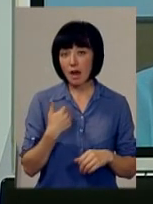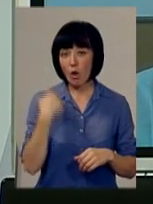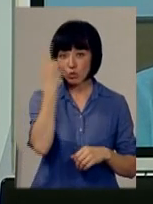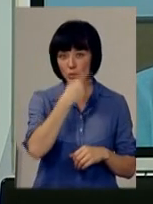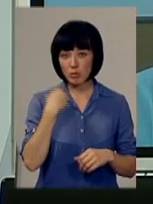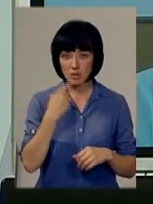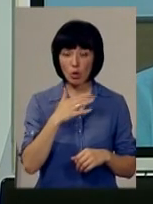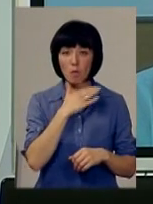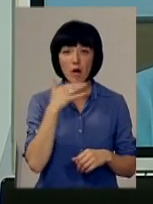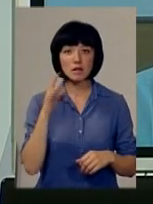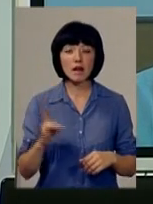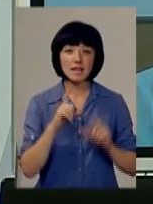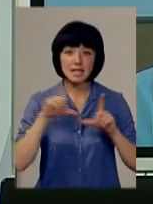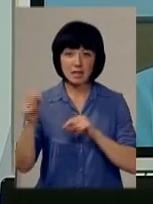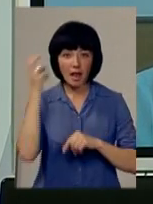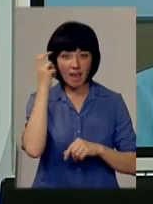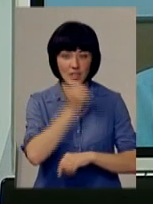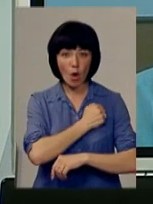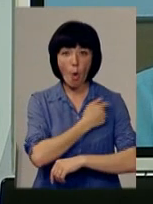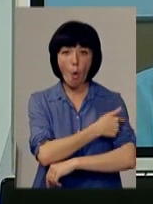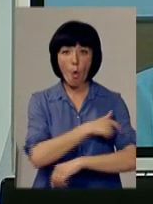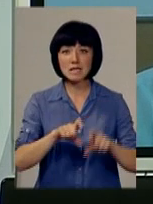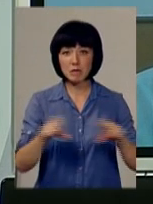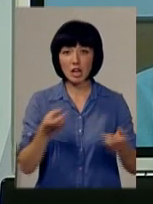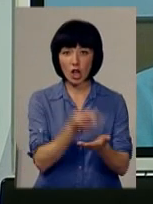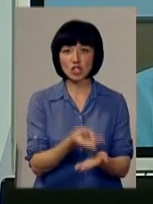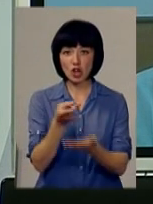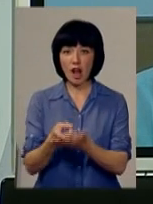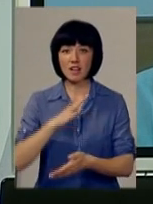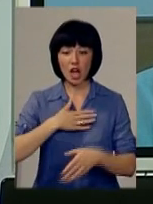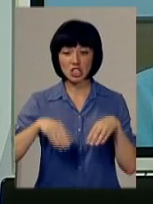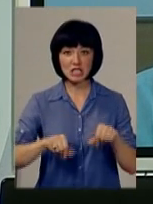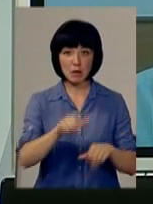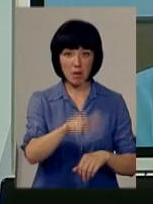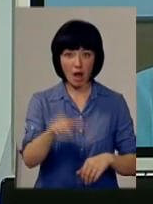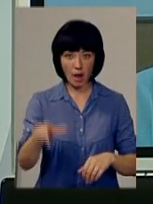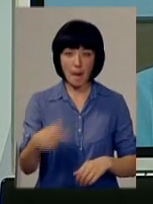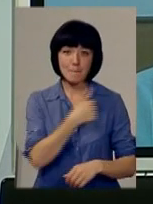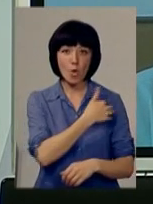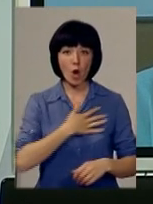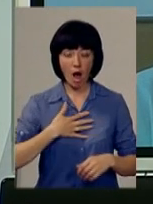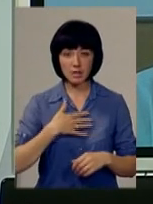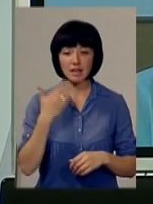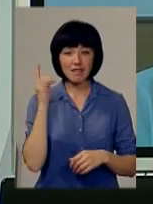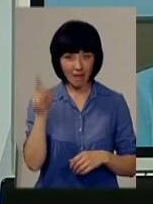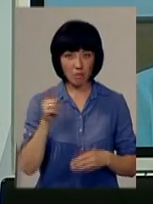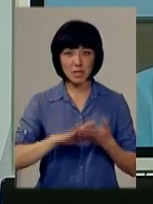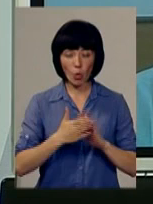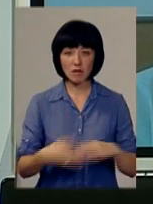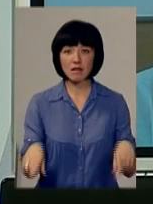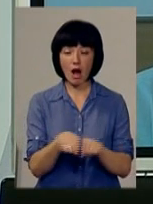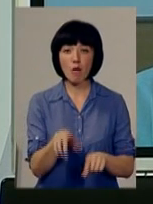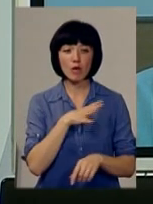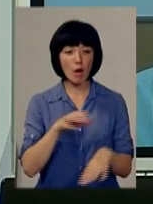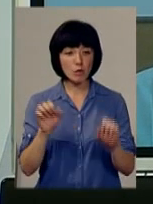особисто там неодноразово їздив і в київський госпіталь, де в нас лежали наші земляки поранені. Ви знаєте, там ситуація така, що,